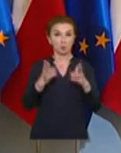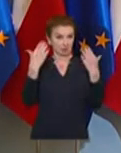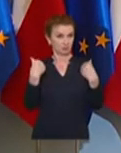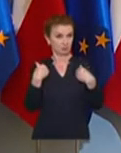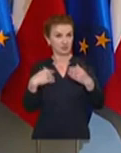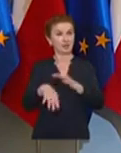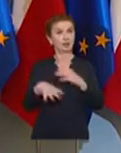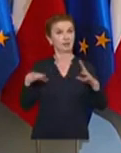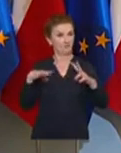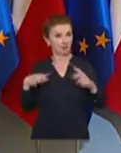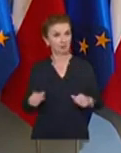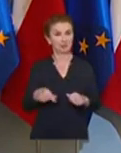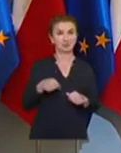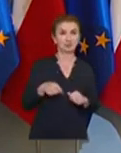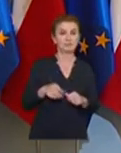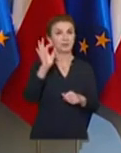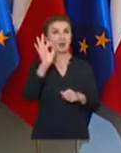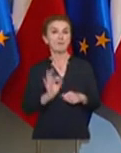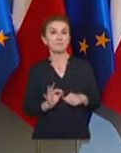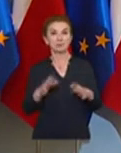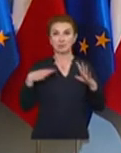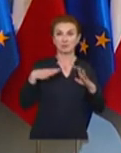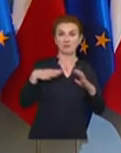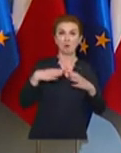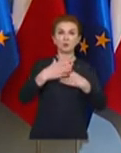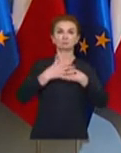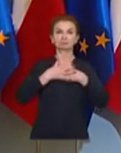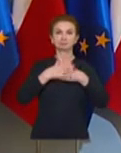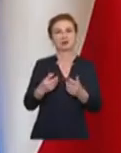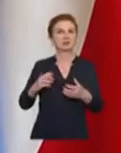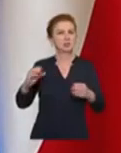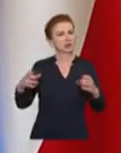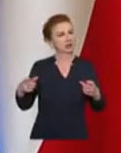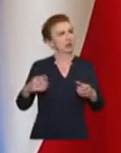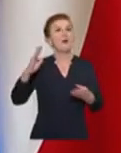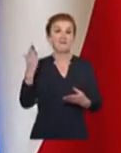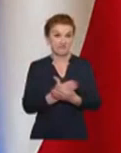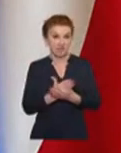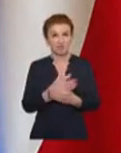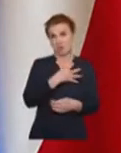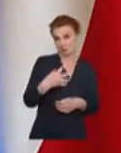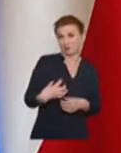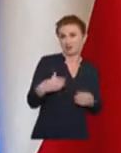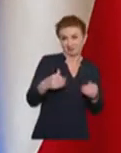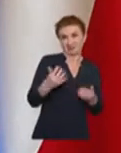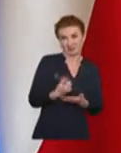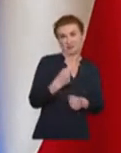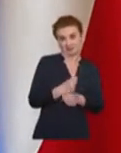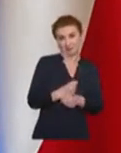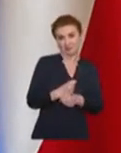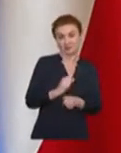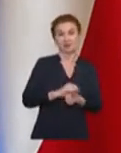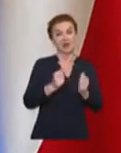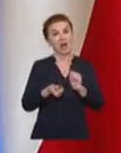zasad dystansu społecznego i obowiązku zakrywania twarzy w przestrzeni publicznej. Przestrzeganie tych norm pozwoli na przyspieszenie wdrażania